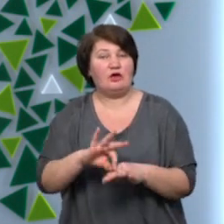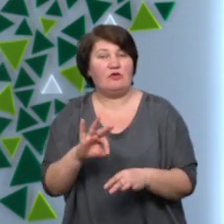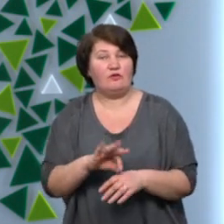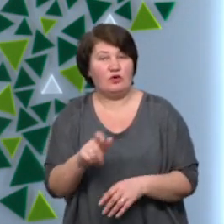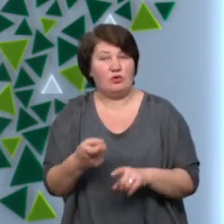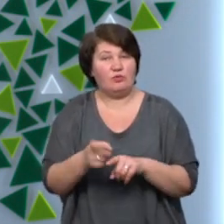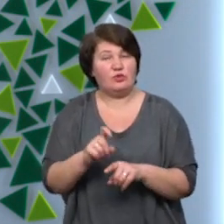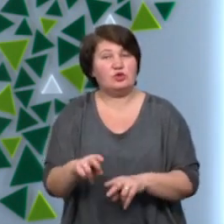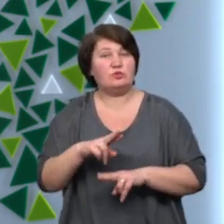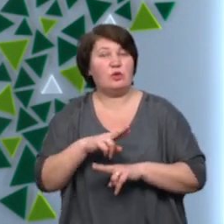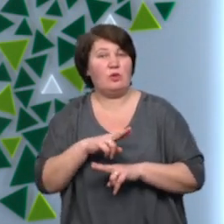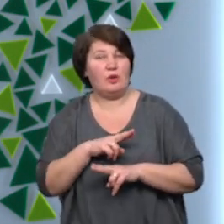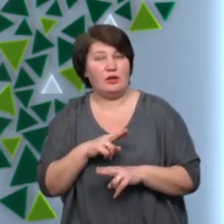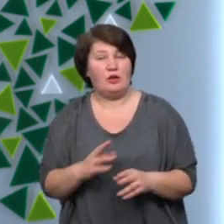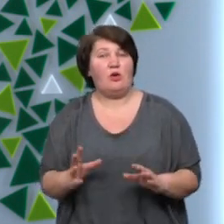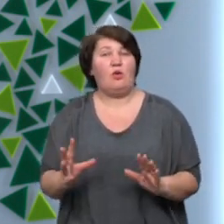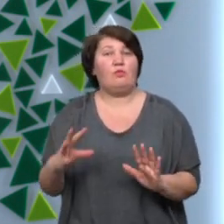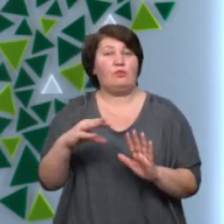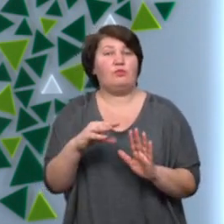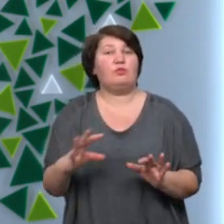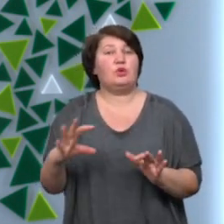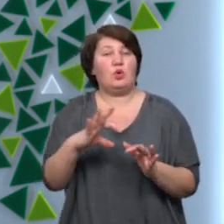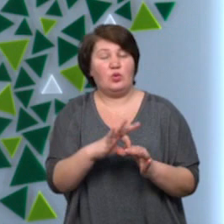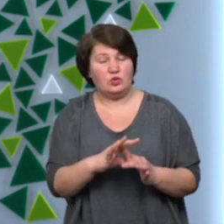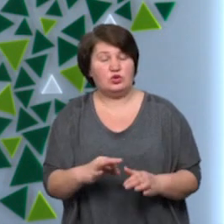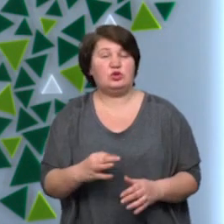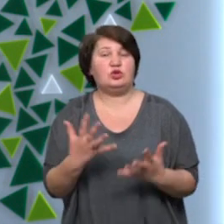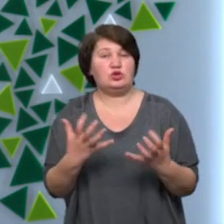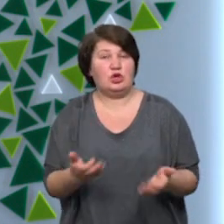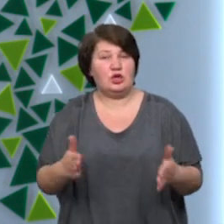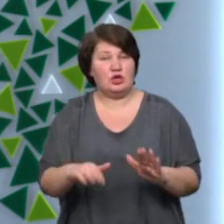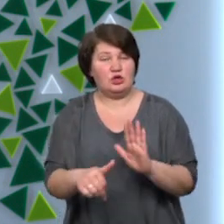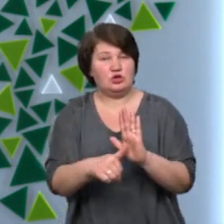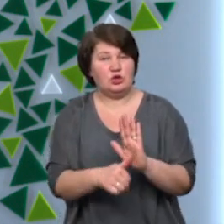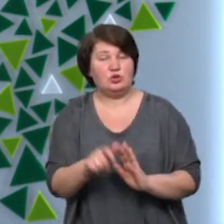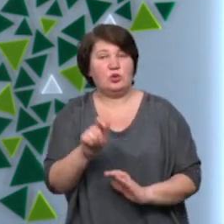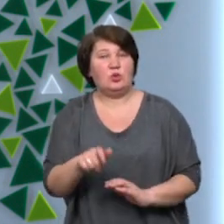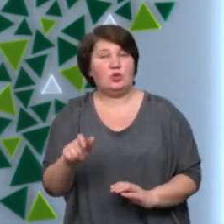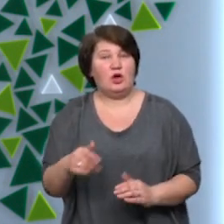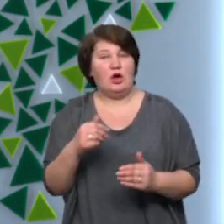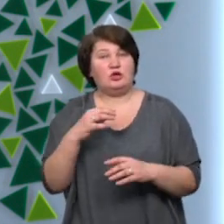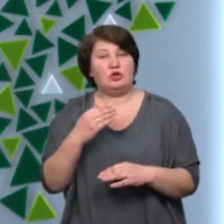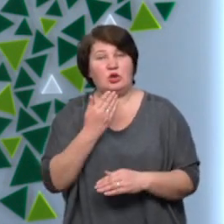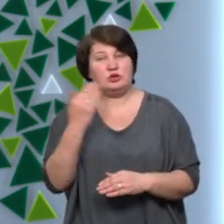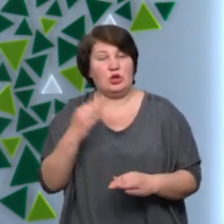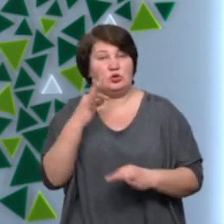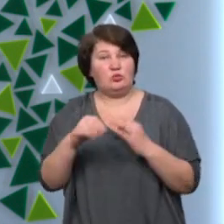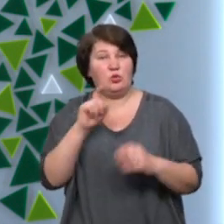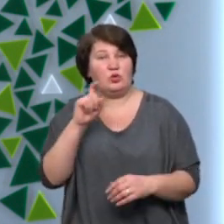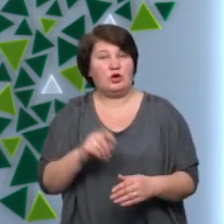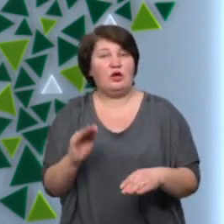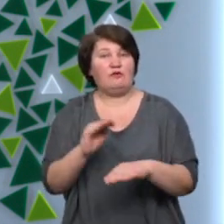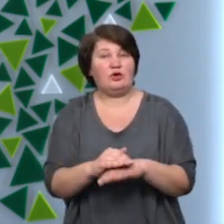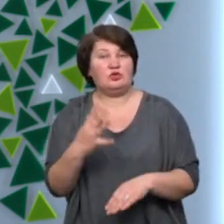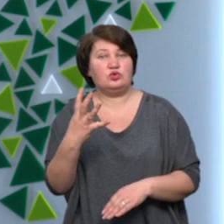померли. Підключеними до апаратів ШВЛ зараз залишаються шестеро людей. А в Україні за останнього добу коронавірус виявили ще у